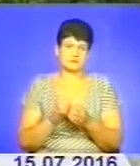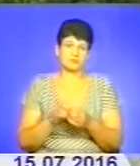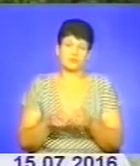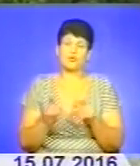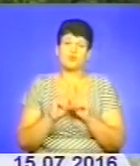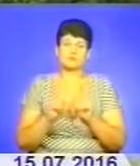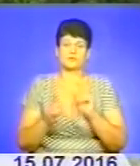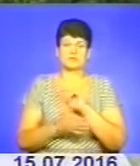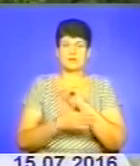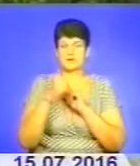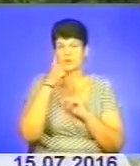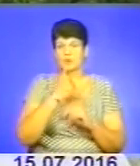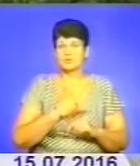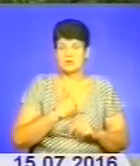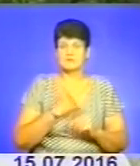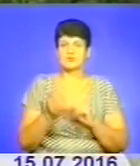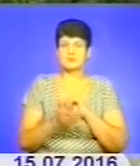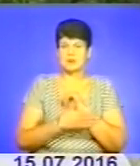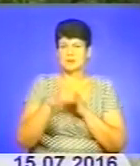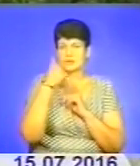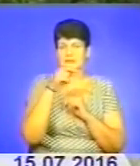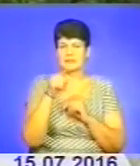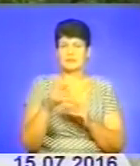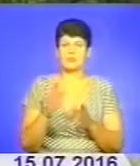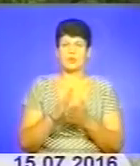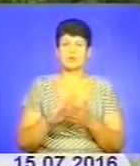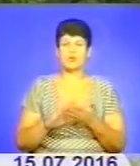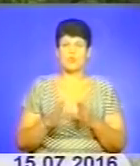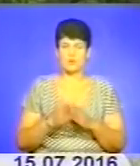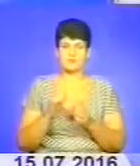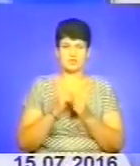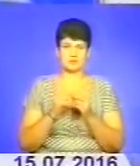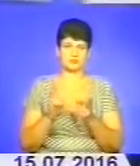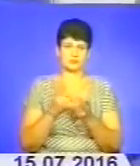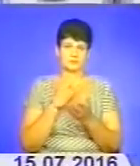роки. Тобто, в нас в останні роки такі погодні умови достатньо часто спостерігаються.